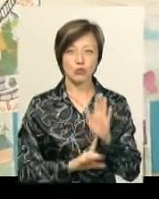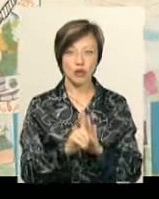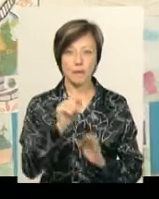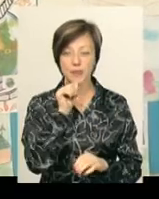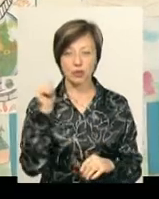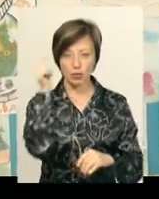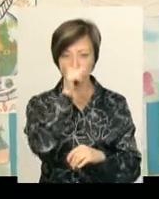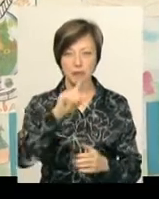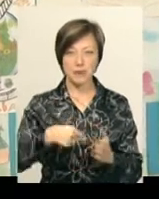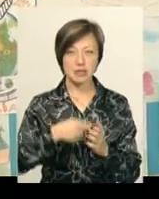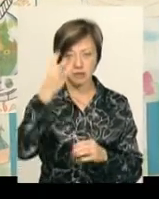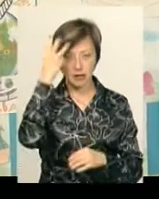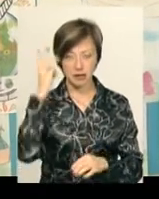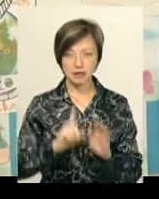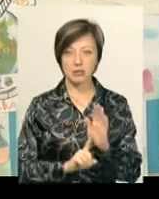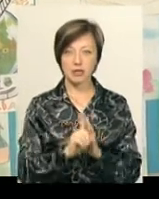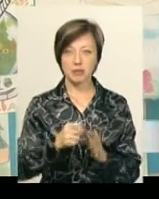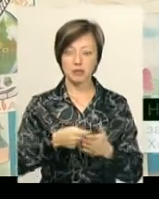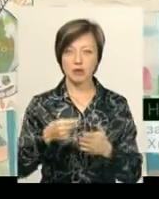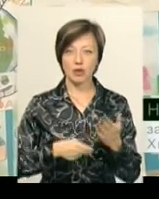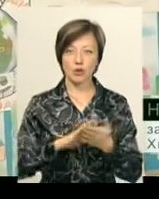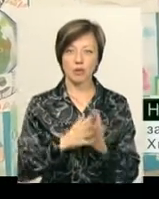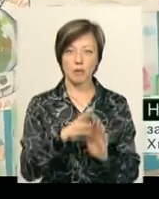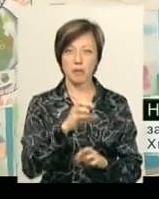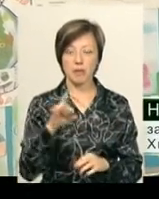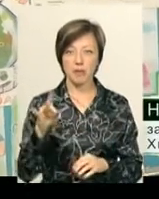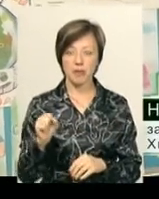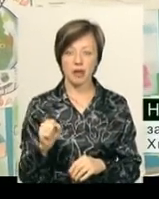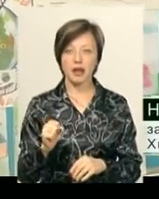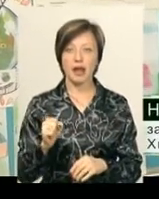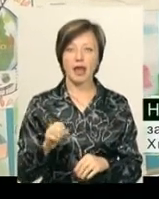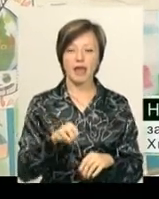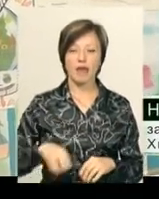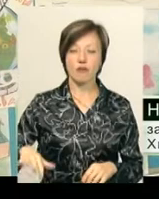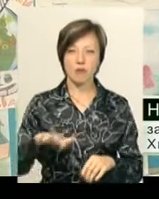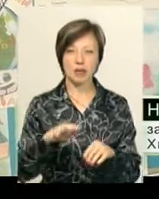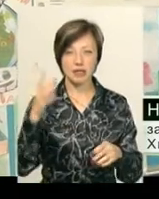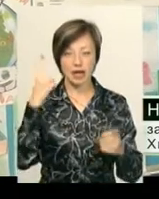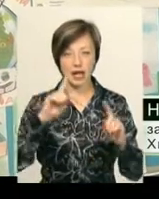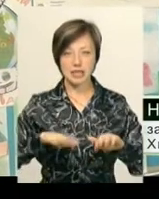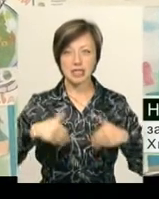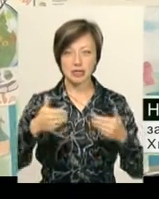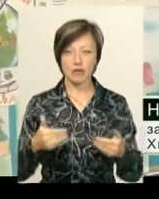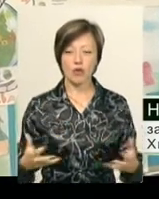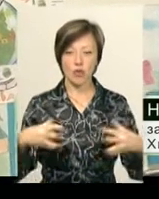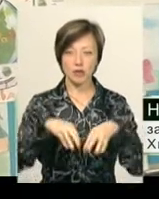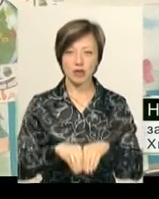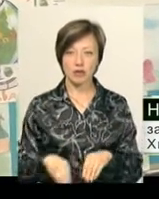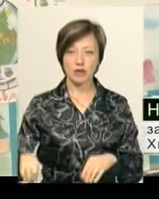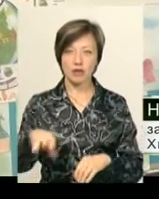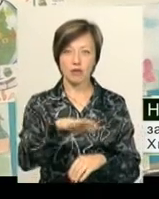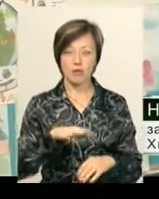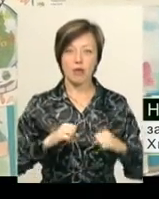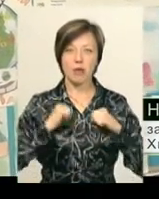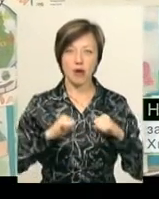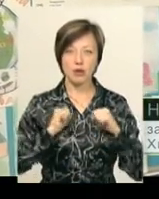Місто Хмельницький стали підписантами угоди мерів. європейська ініціатива, яка об'єднує муніципалітеті по всій Європі, які